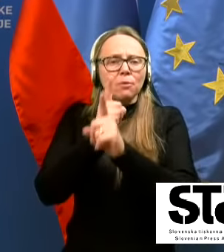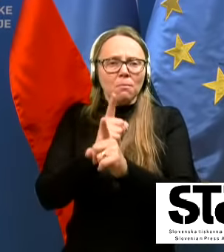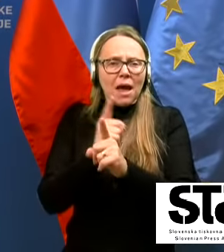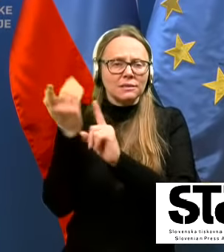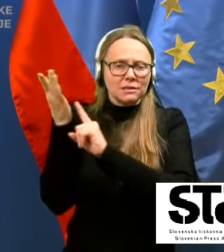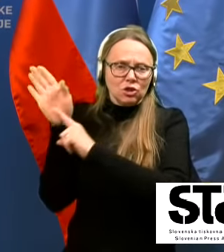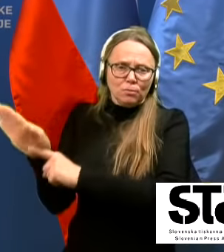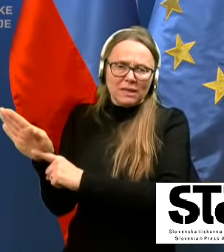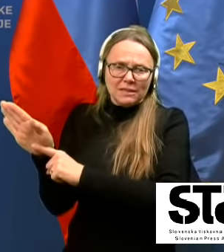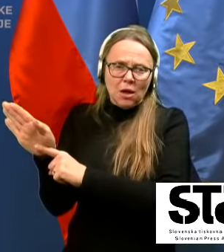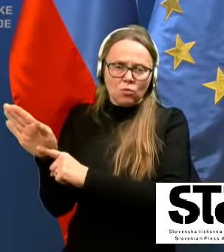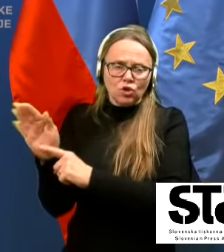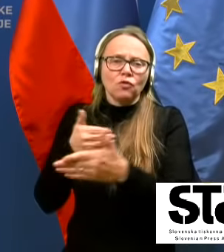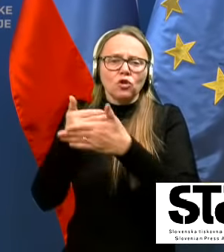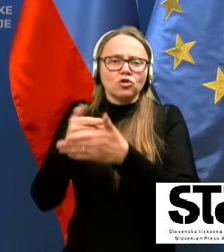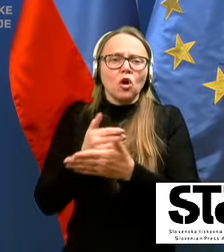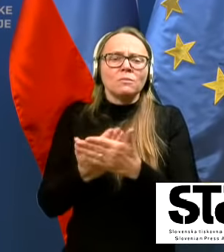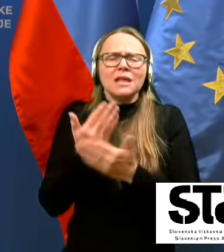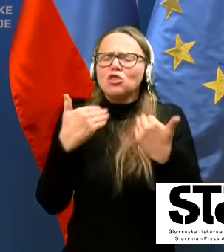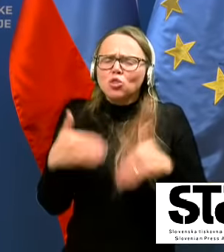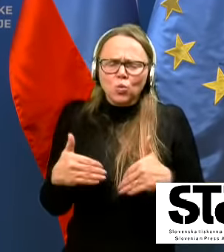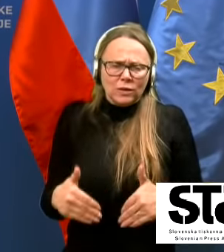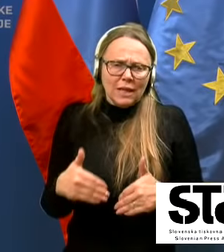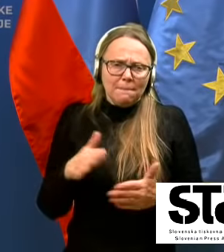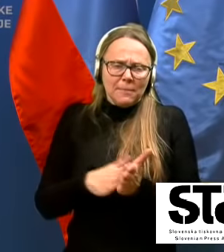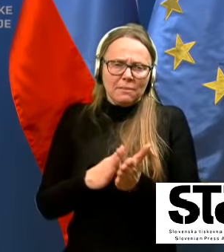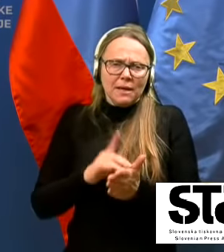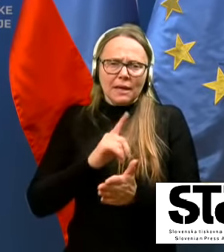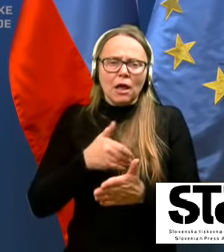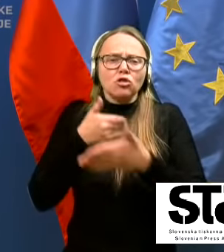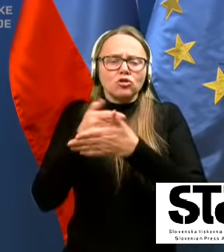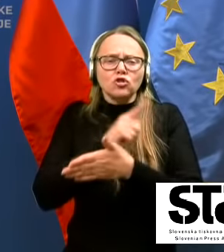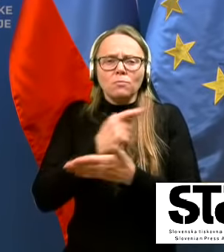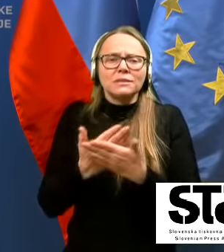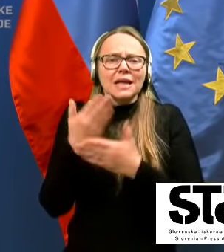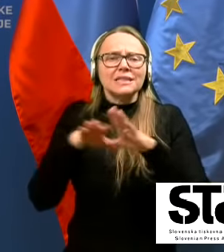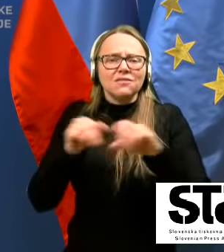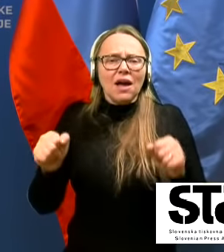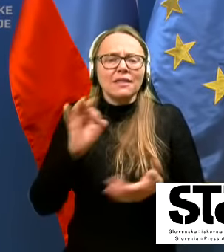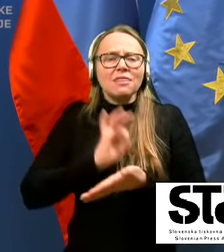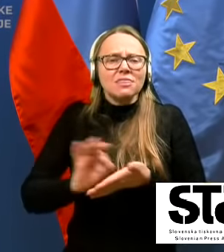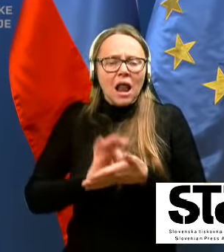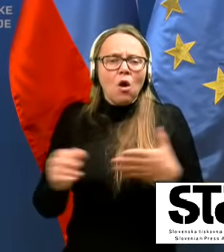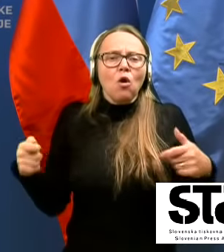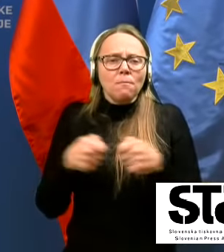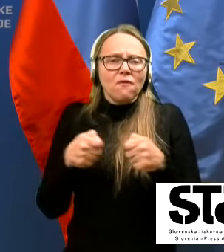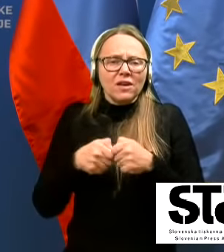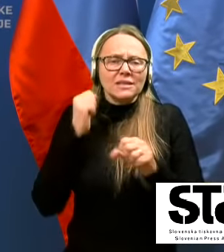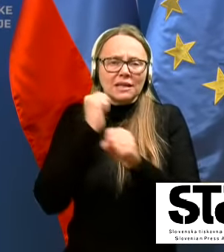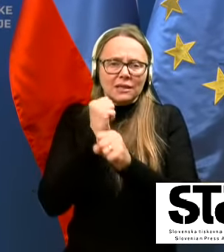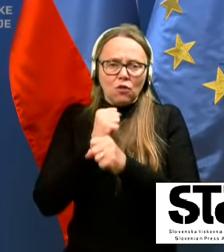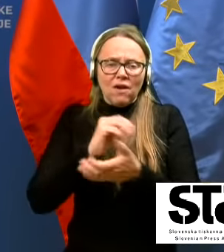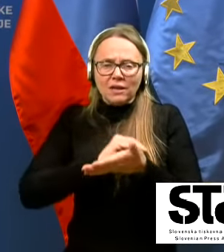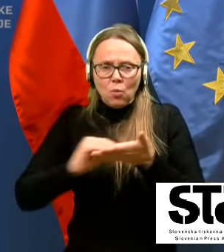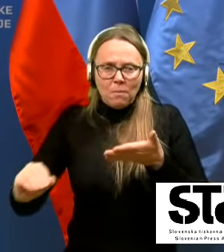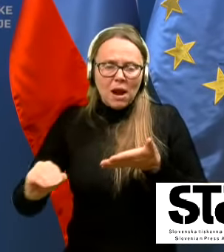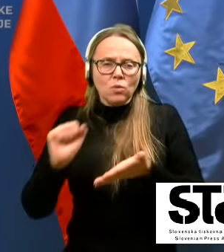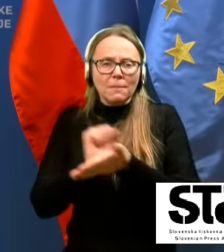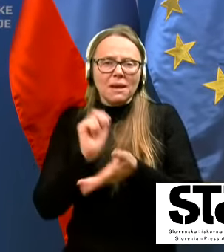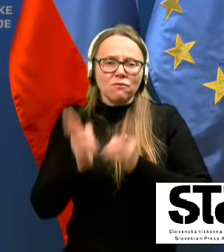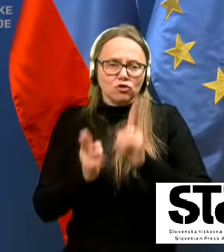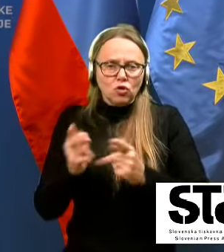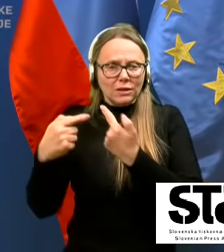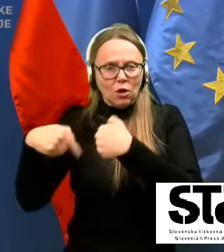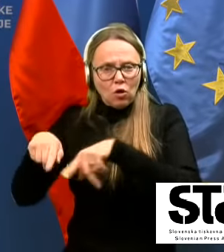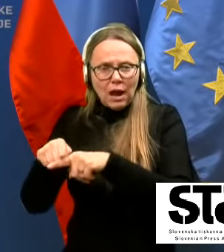storitev za nujne primere, dostop do izvajanja nalog povezanih z delovanjem upravnih in pravosodnih organov,